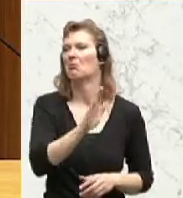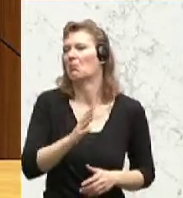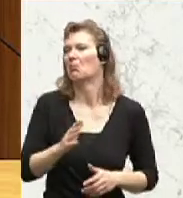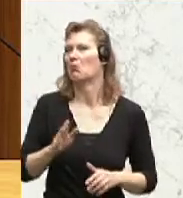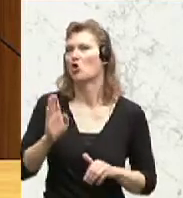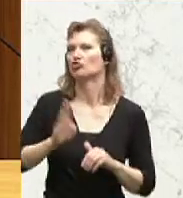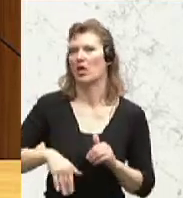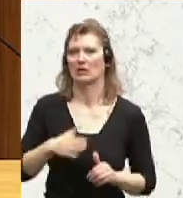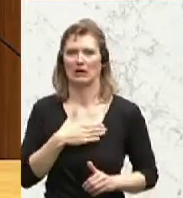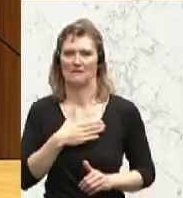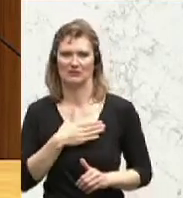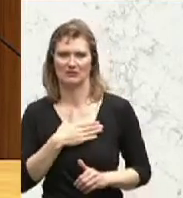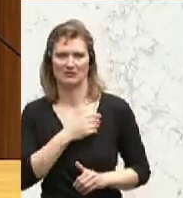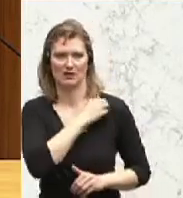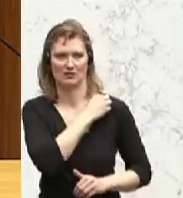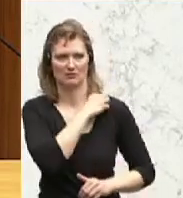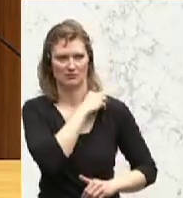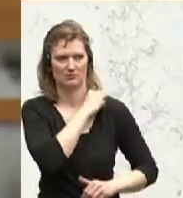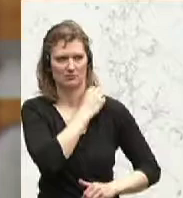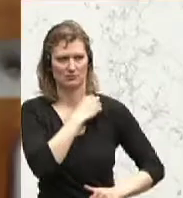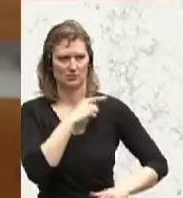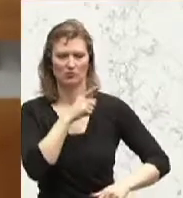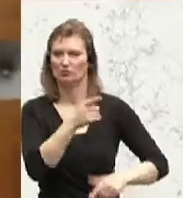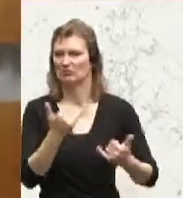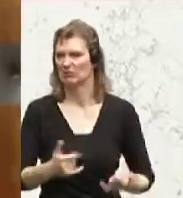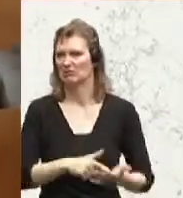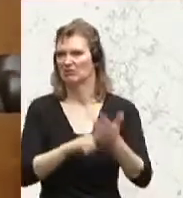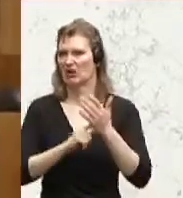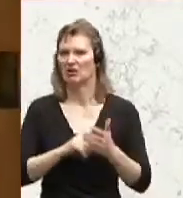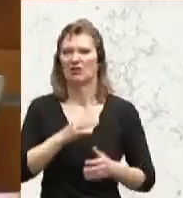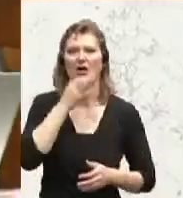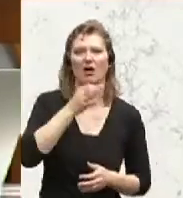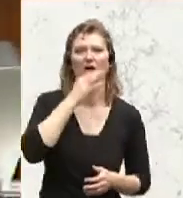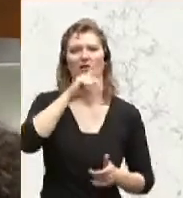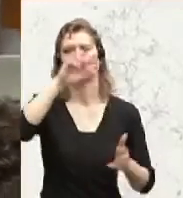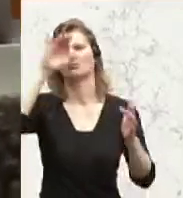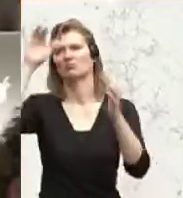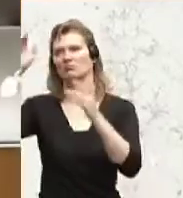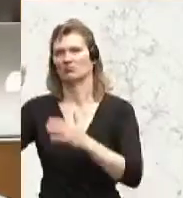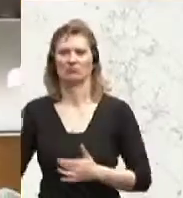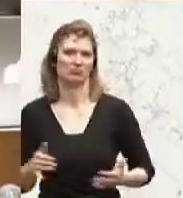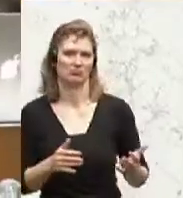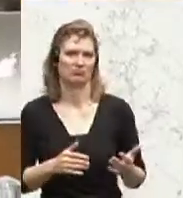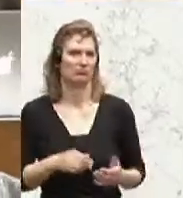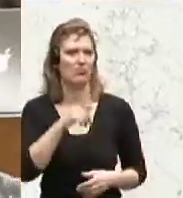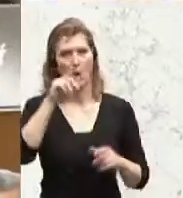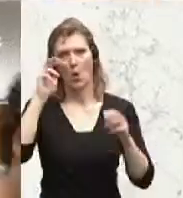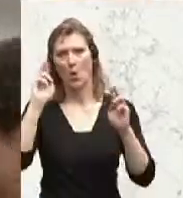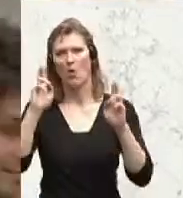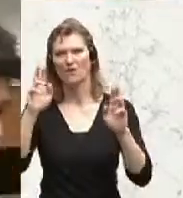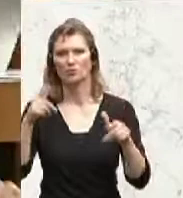Gewissen zu haben. Aus solchem heraus sind Sie getragen, diese Aussagen, und Sie scheinen offenbar hoffnungslos in Ihrer